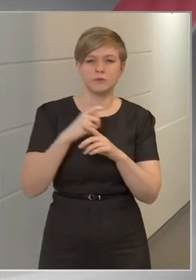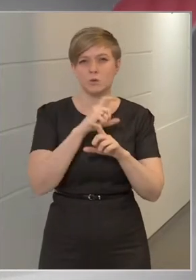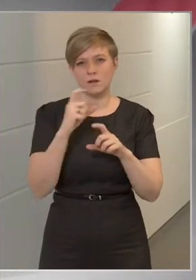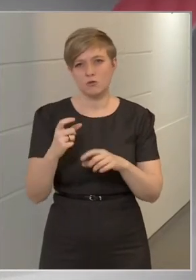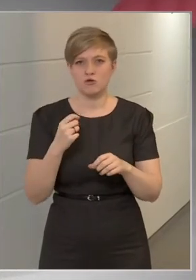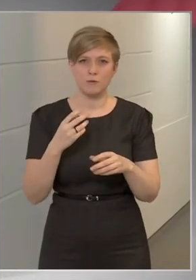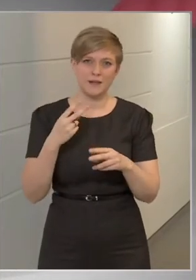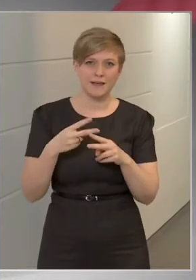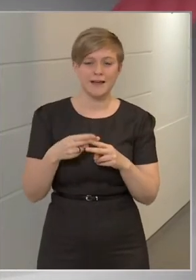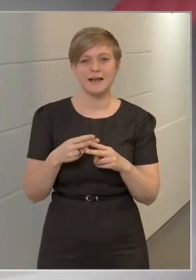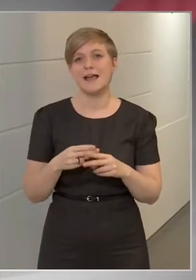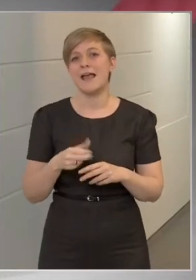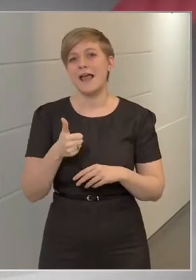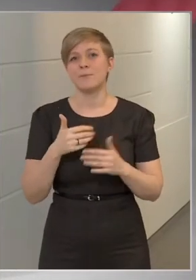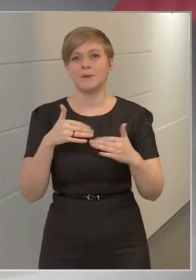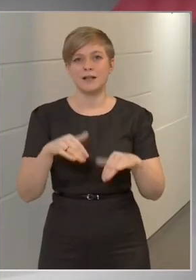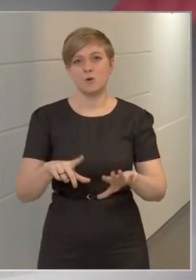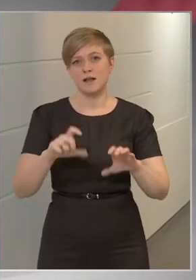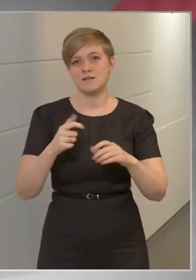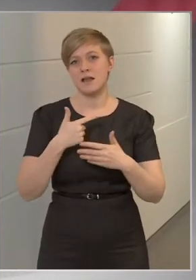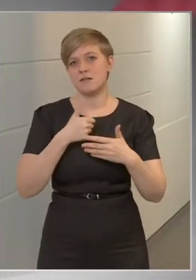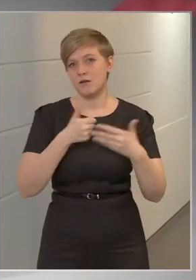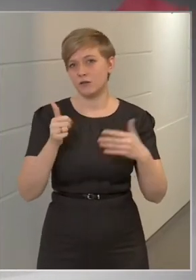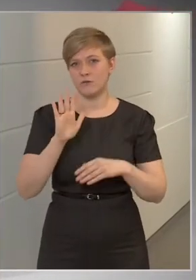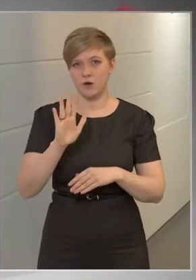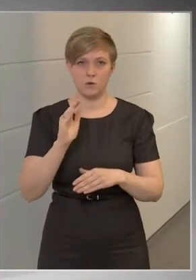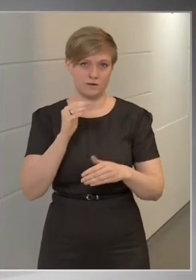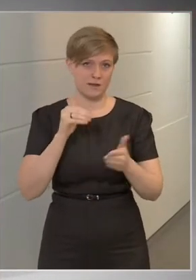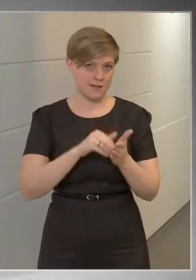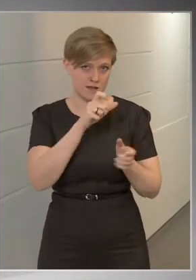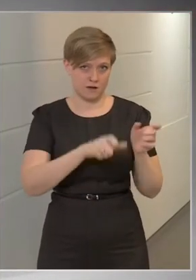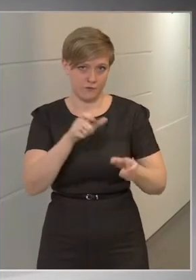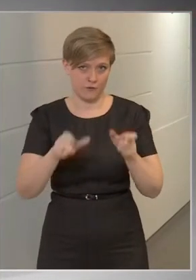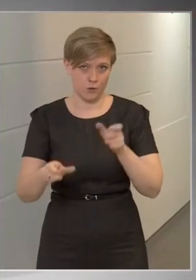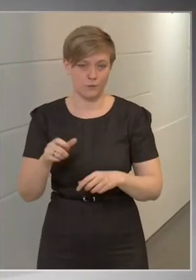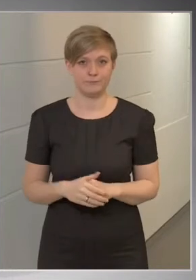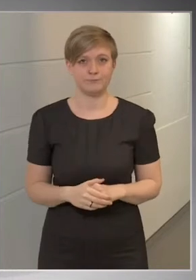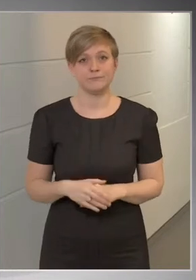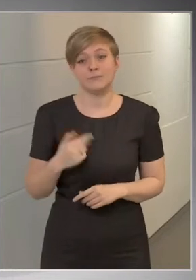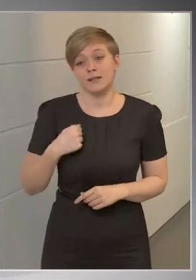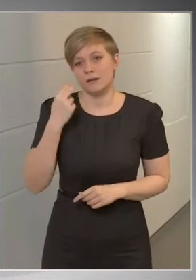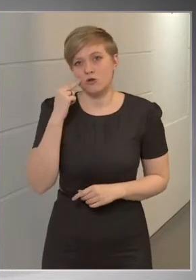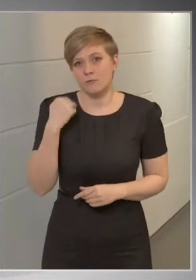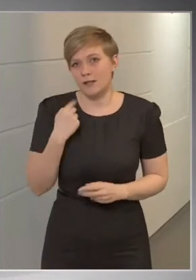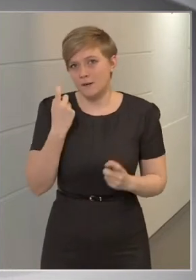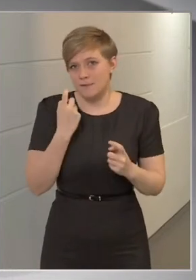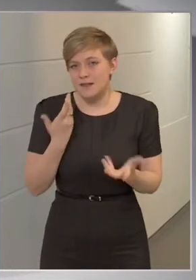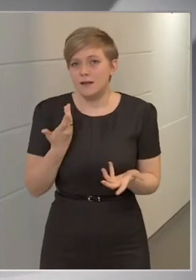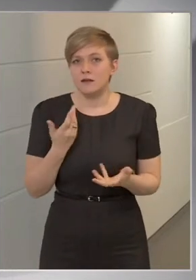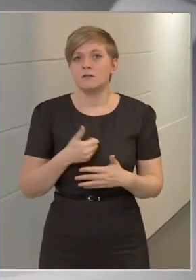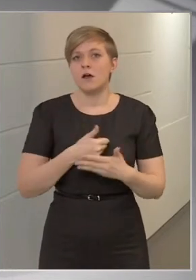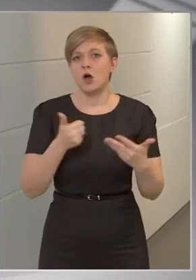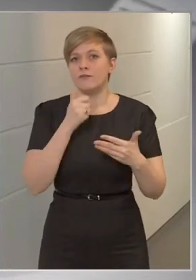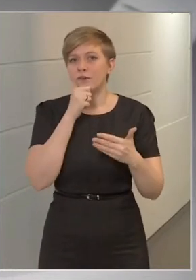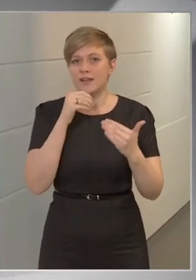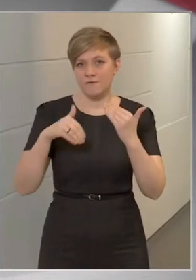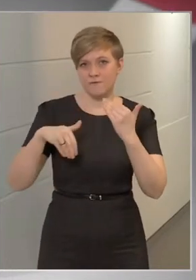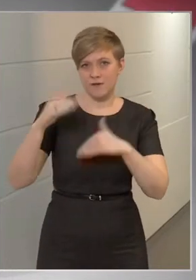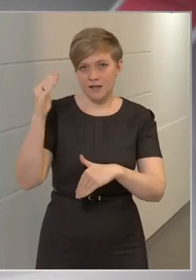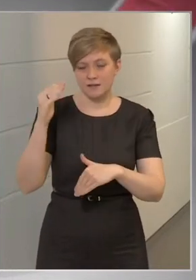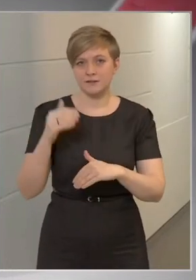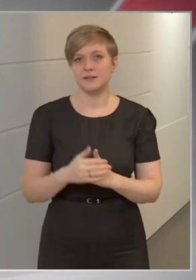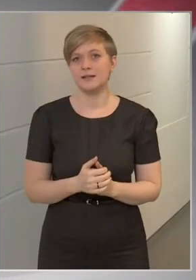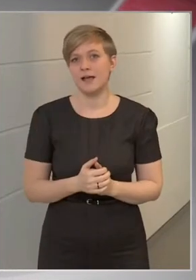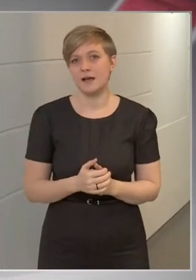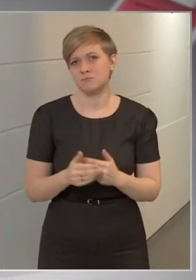1 millió 756 ezeren vannak. Az én ismereteim szerint a 60 év fölöttiek